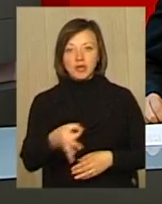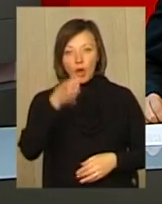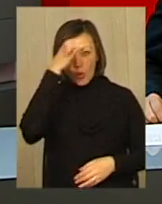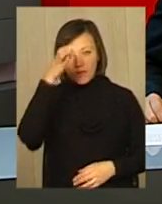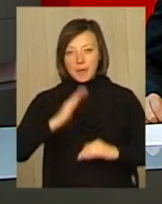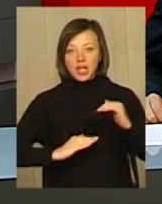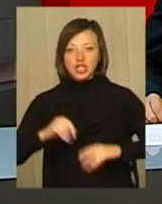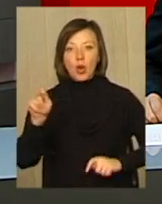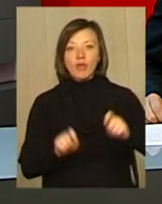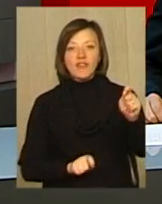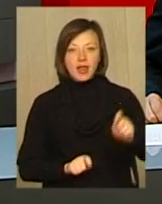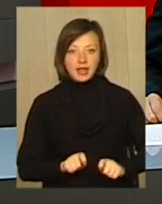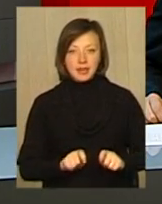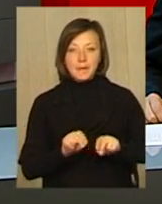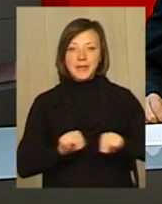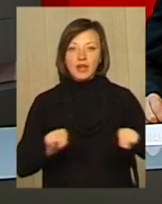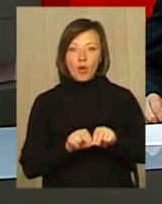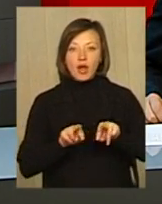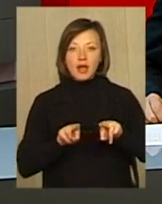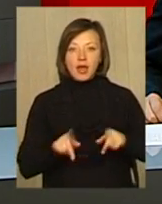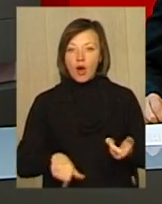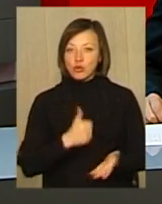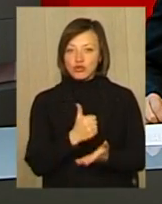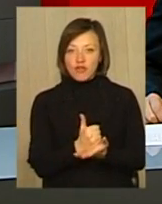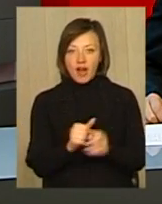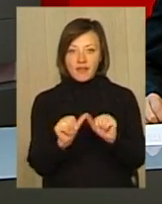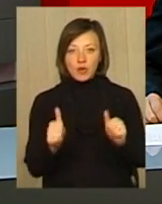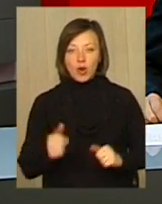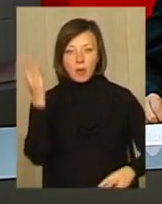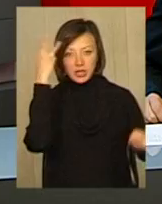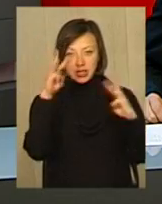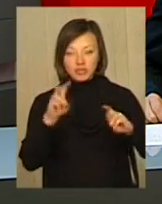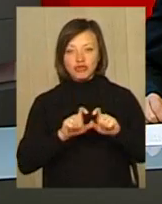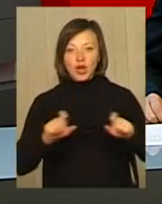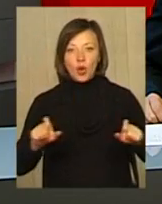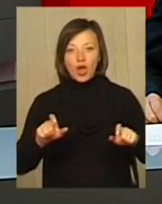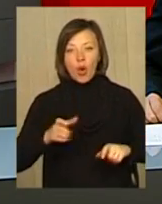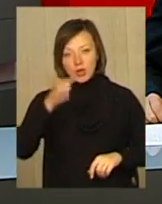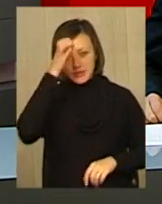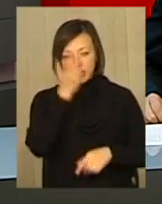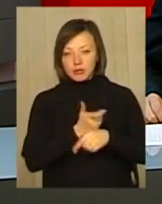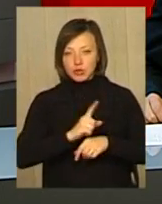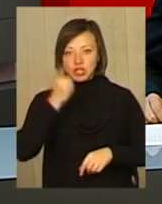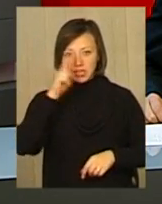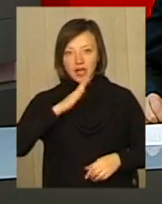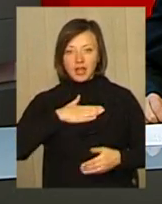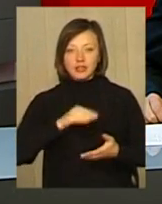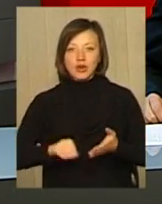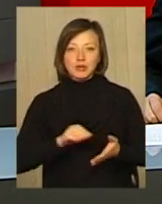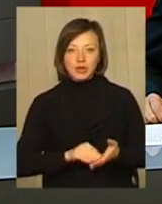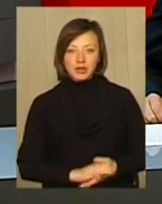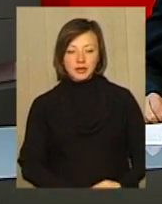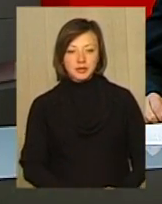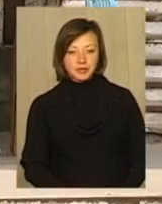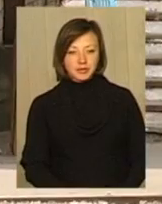науково-практичній конференції Педагог як ключова фігура модернізації шкільної освіти. Більше знає Юлія Астафурова